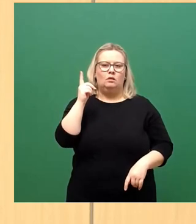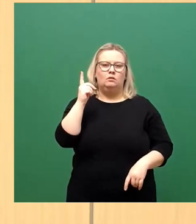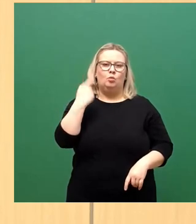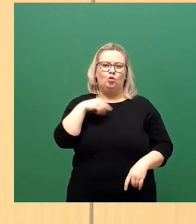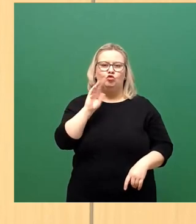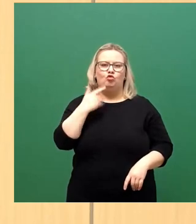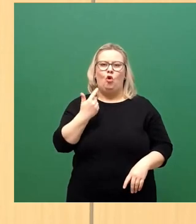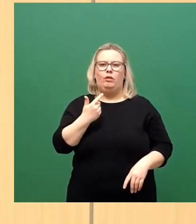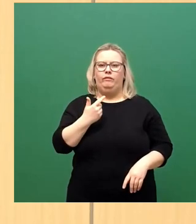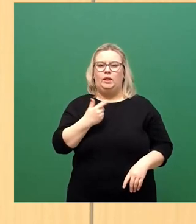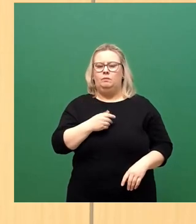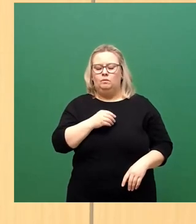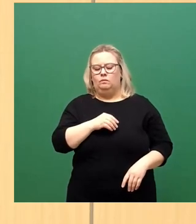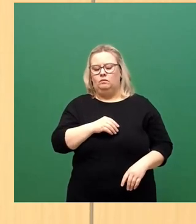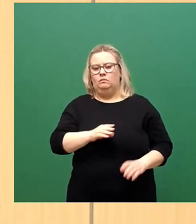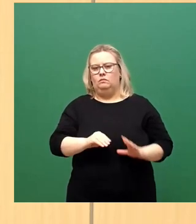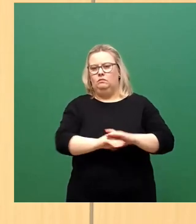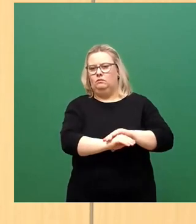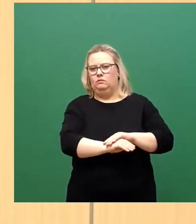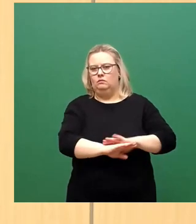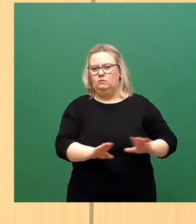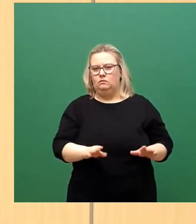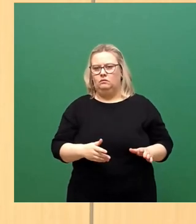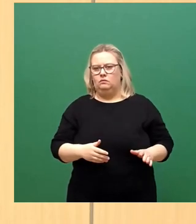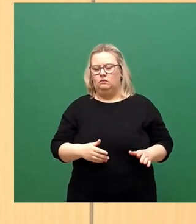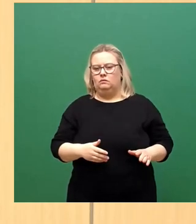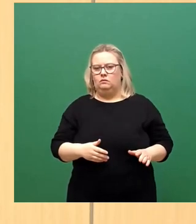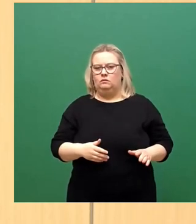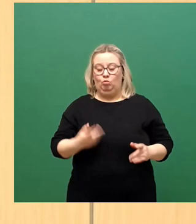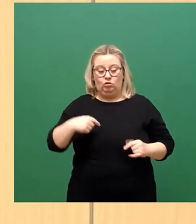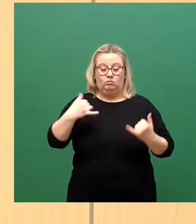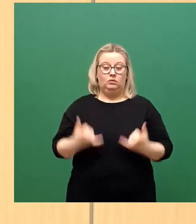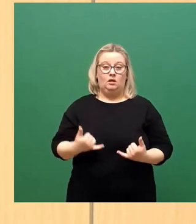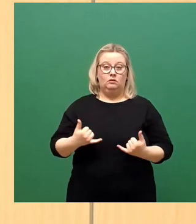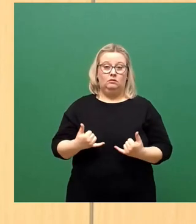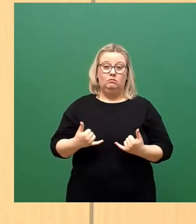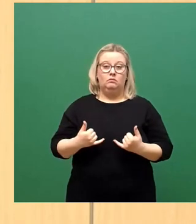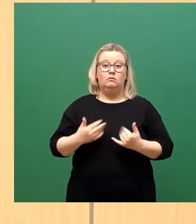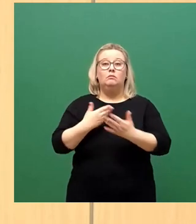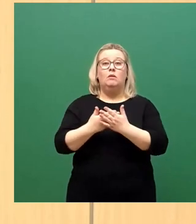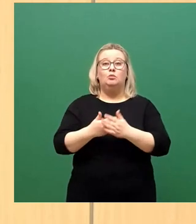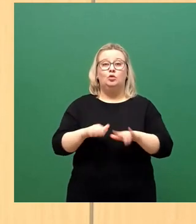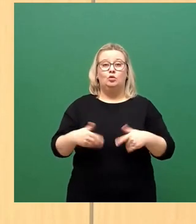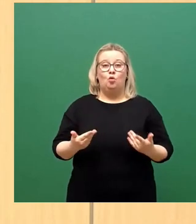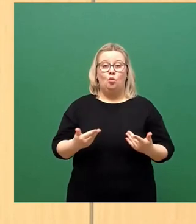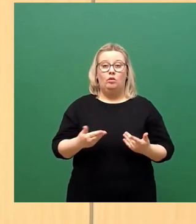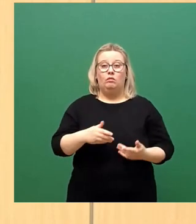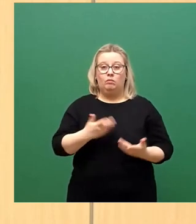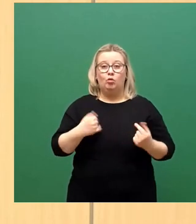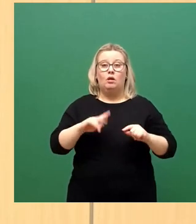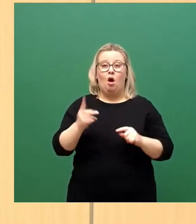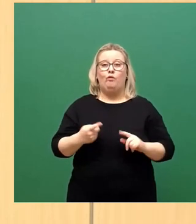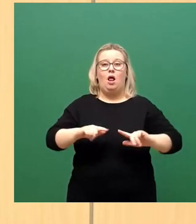zumindest nicht beachtet. Auch dies schlägt sich nieder in der viel zu spät begonnenen